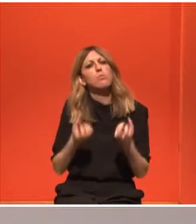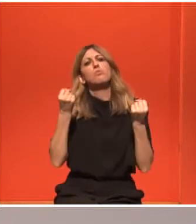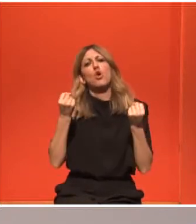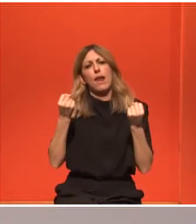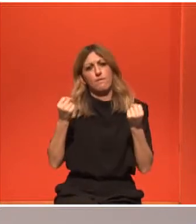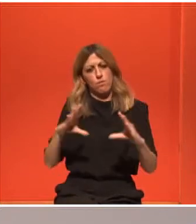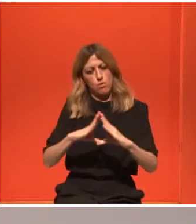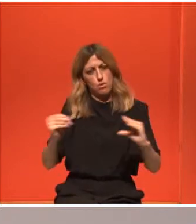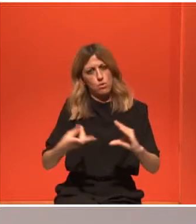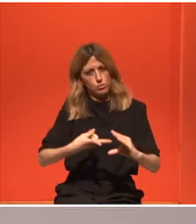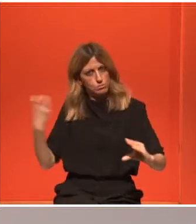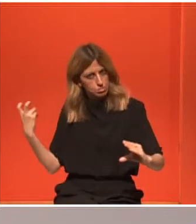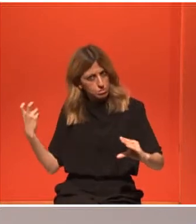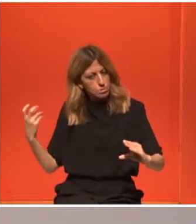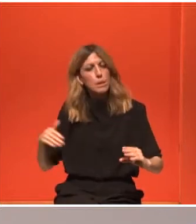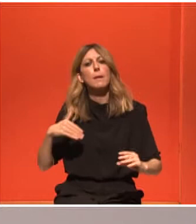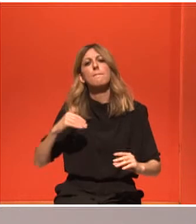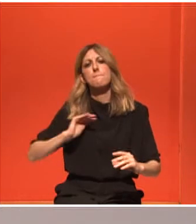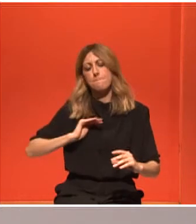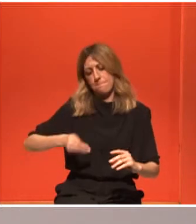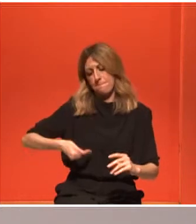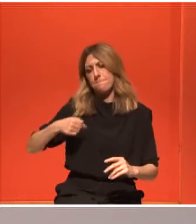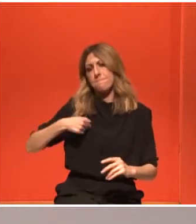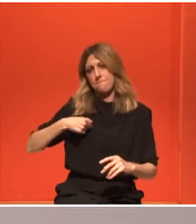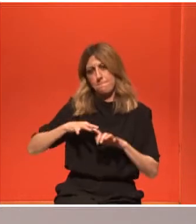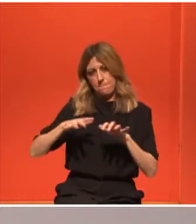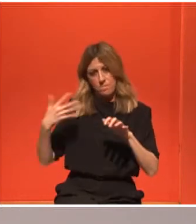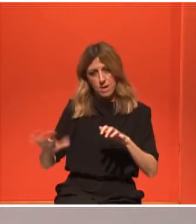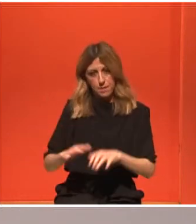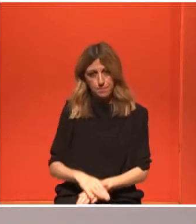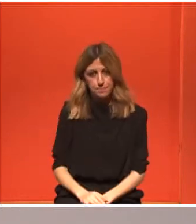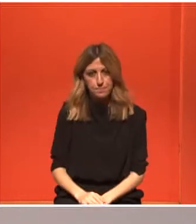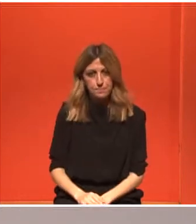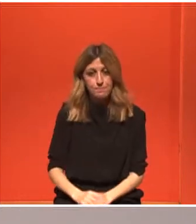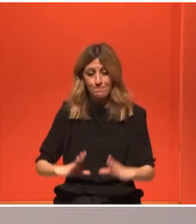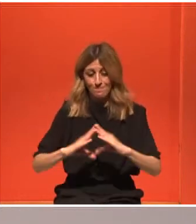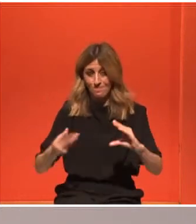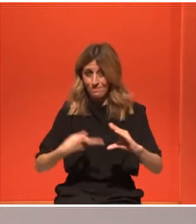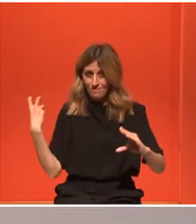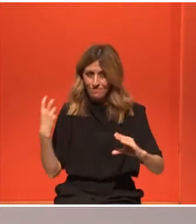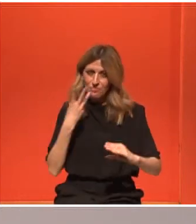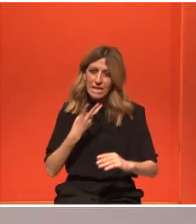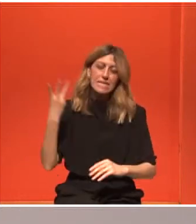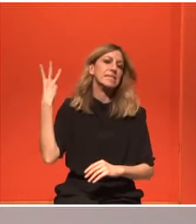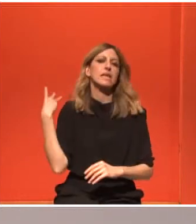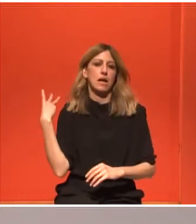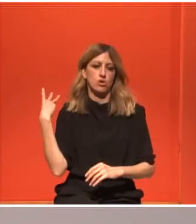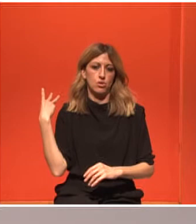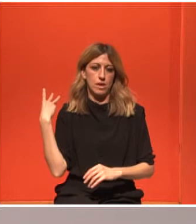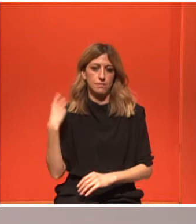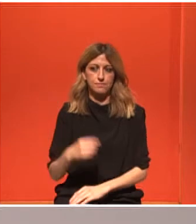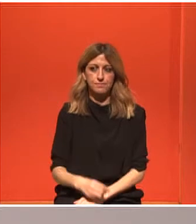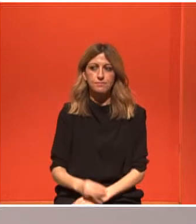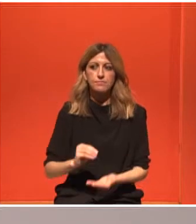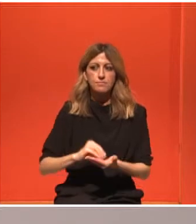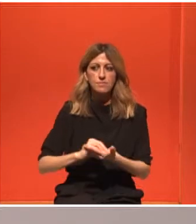ιστερεκτομή. Αυτό έγινε πριν τρία χρόνια. Αυτή τη στιγμή ακόμα έκαναν και εκτομή πρόσφατα, γιατί